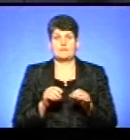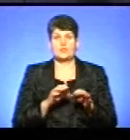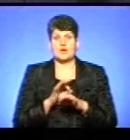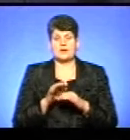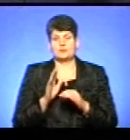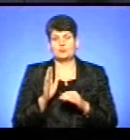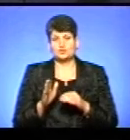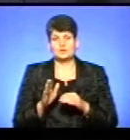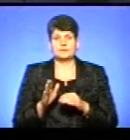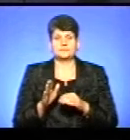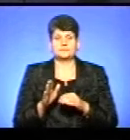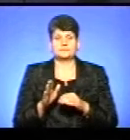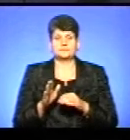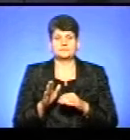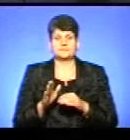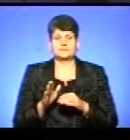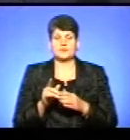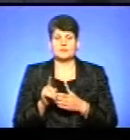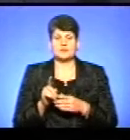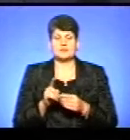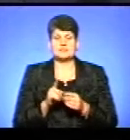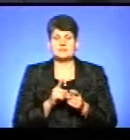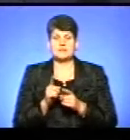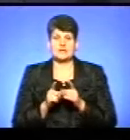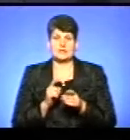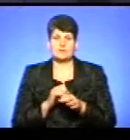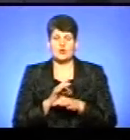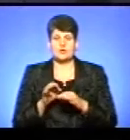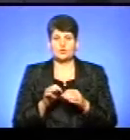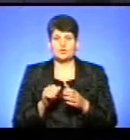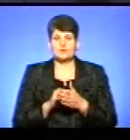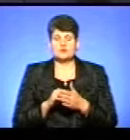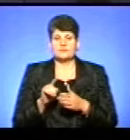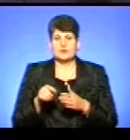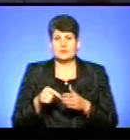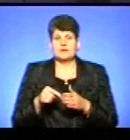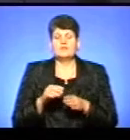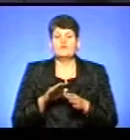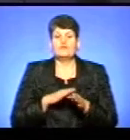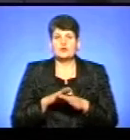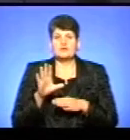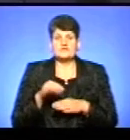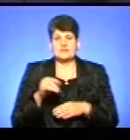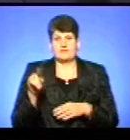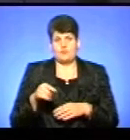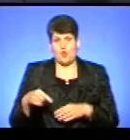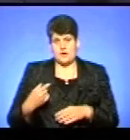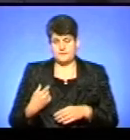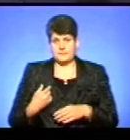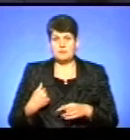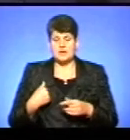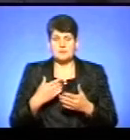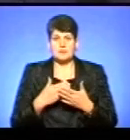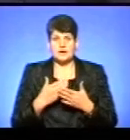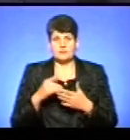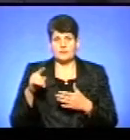змушений. Будемо змінювати проєктну документацію з тим, щоб виконати всі необхідні вимоги. Зокрема, це вимоги до того, яким чином ми маємо